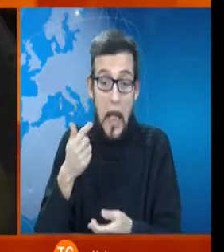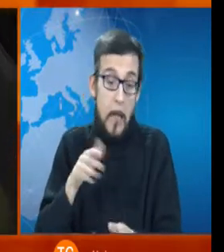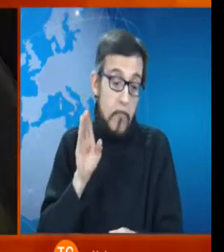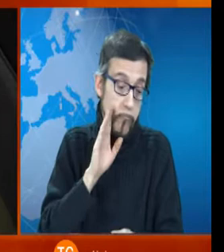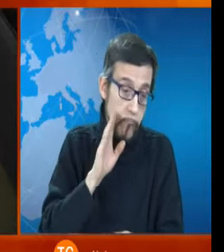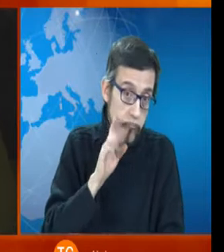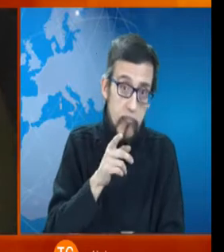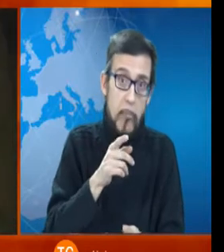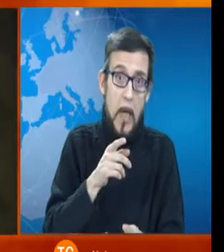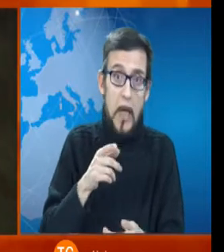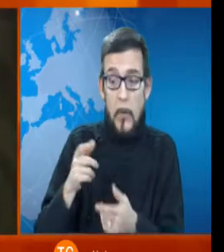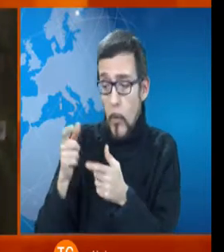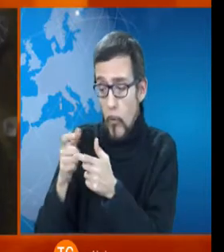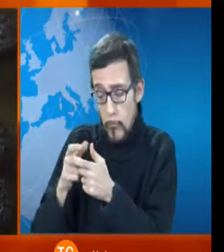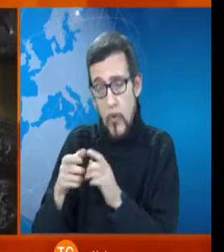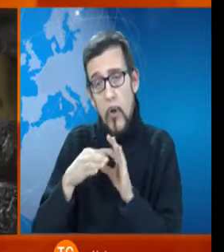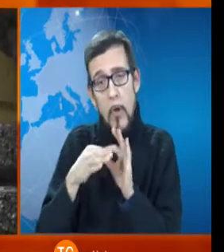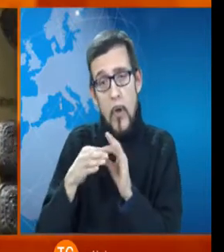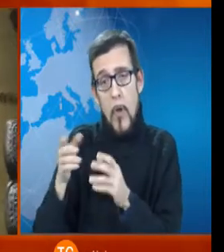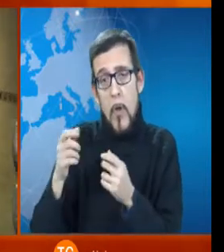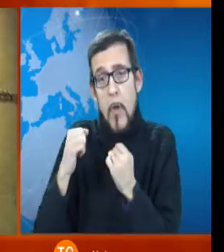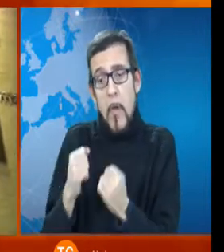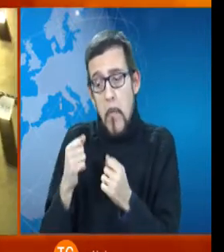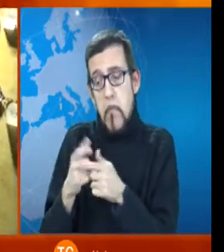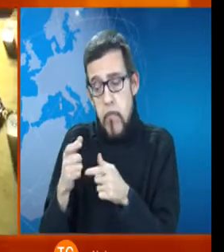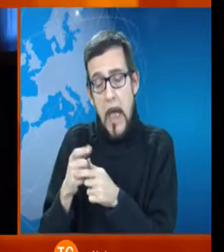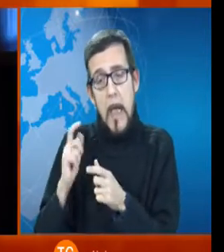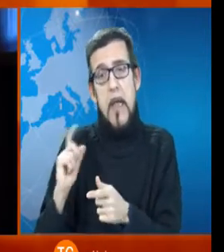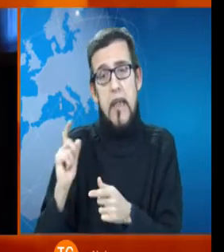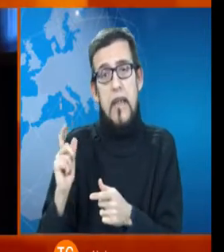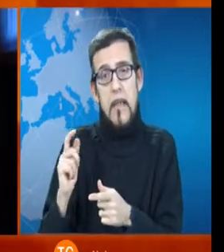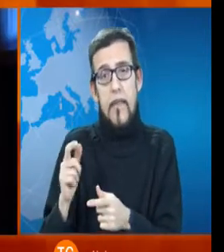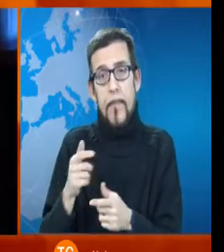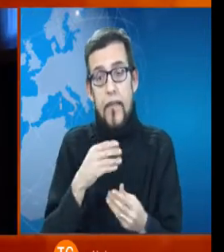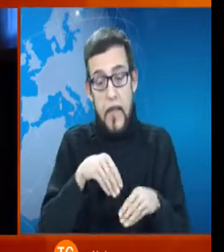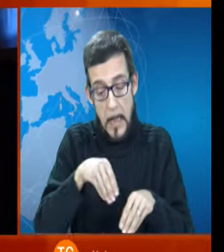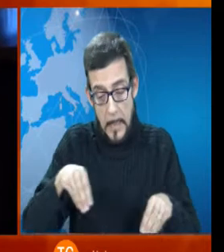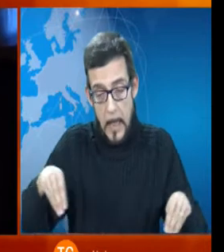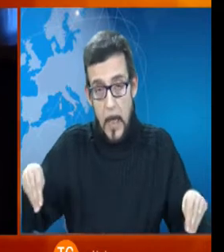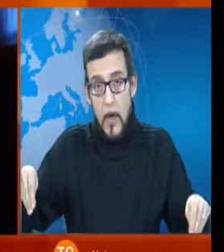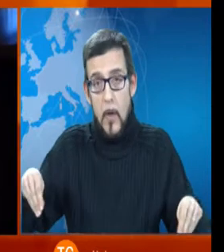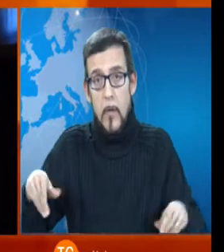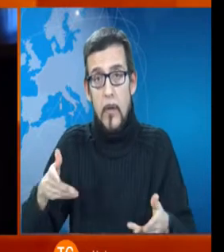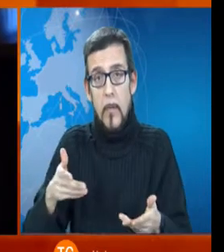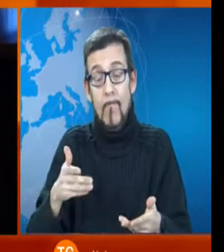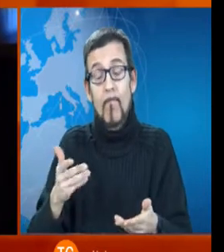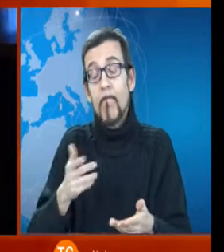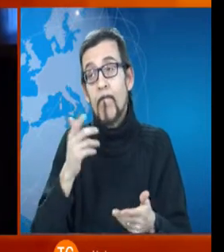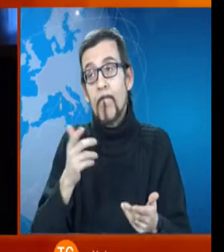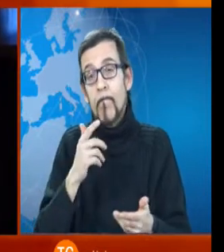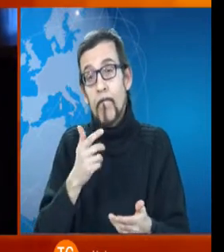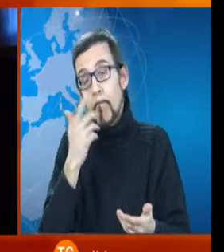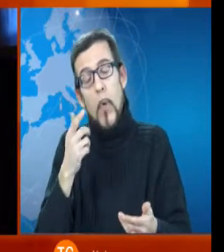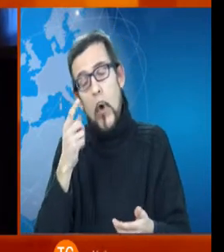suoi concittadini la sorte di questa raccolta, come dicevi giustamente tu è una sorte un po' particolare perché